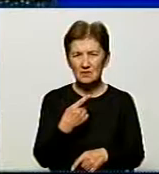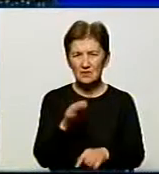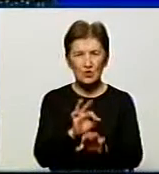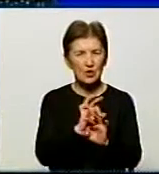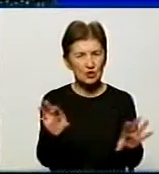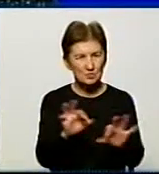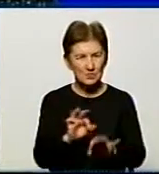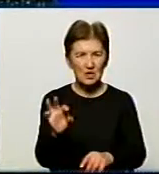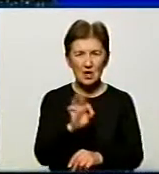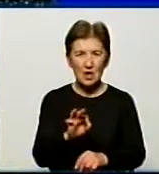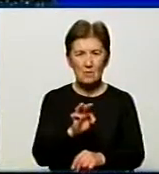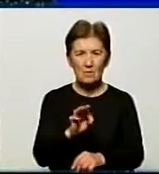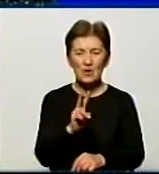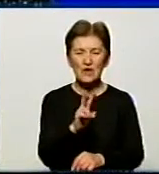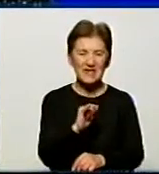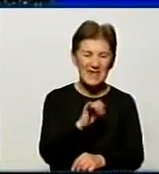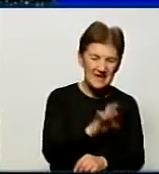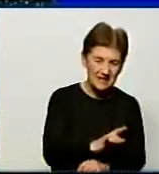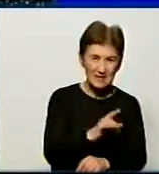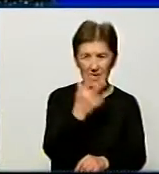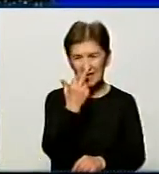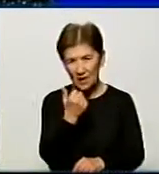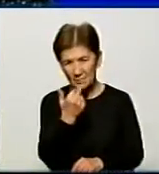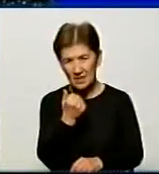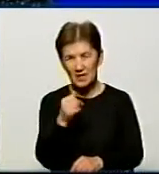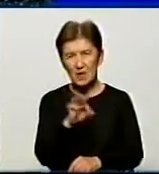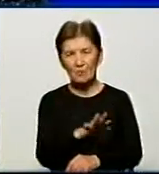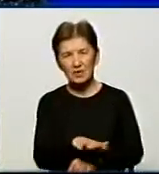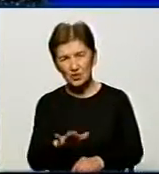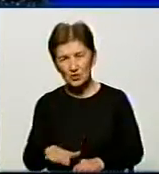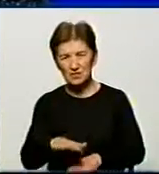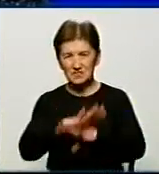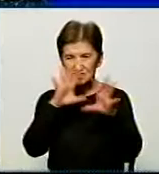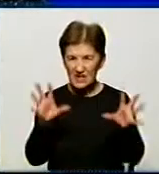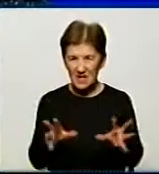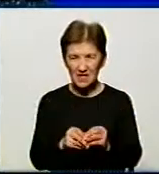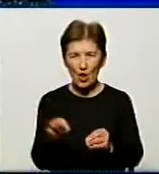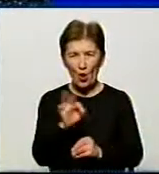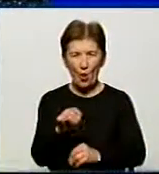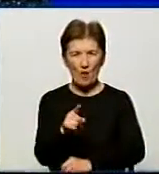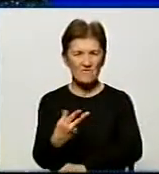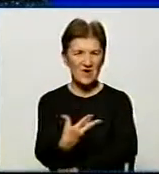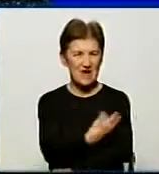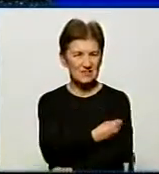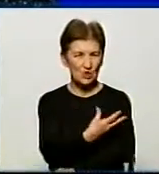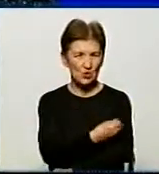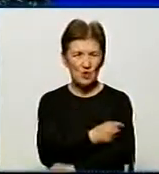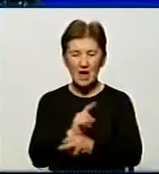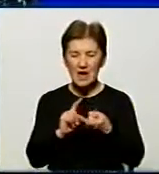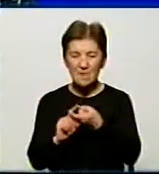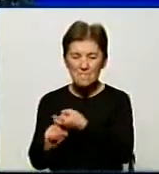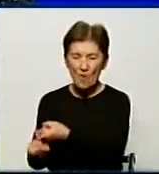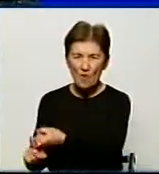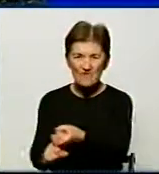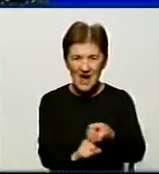розповідаючи і про кір, і про грип, і про дифтерію, і про взагалі вакцинацію. Це все пов'язано між собою.